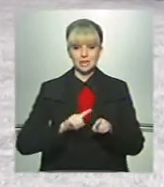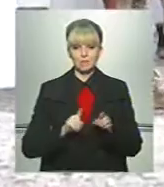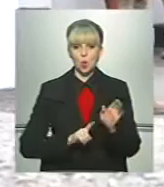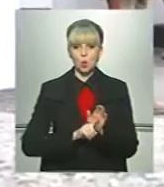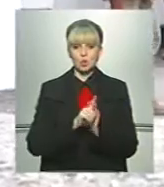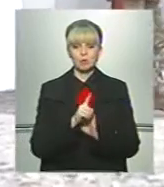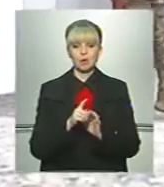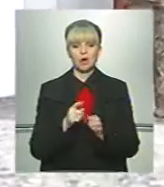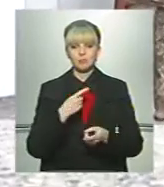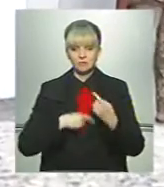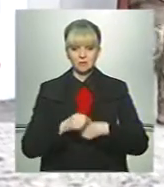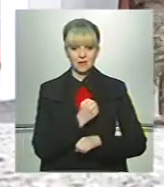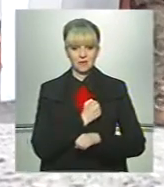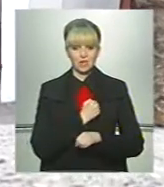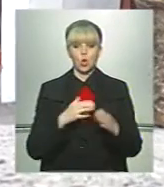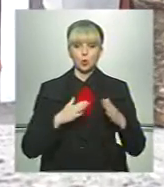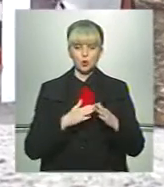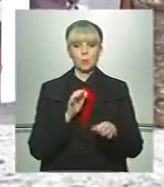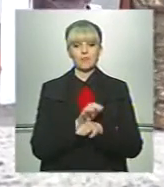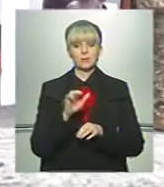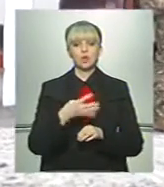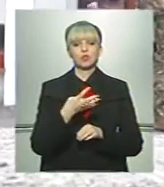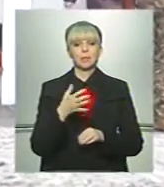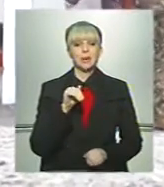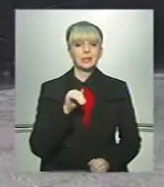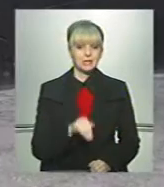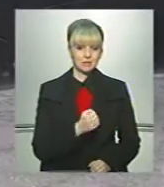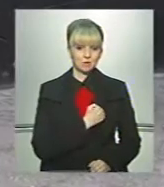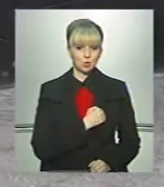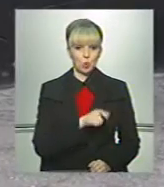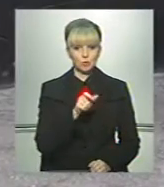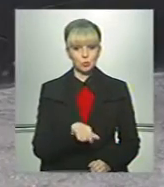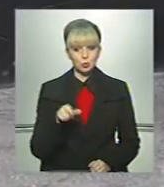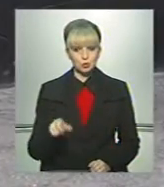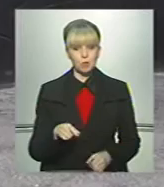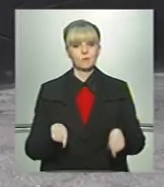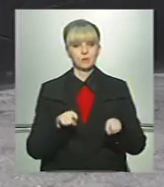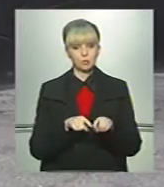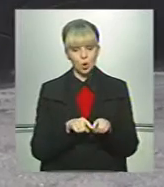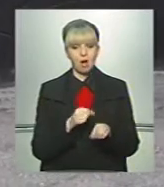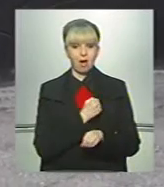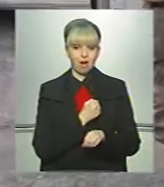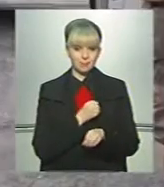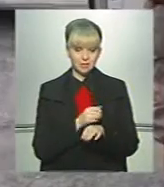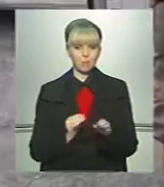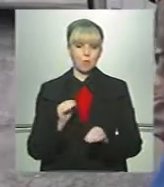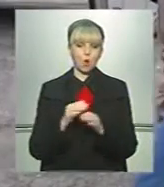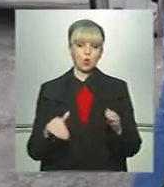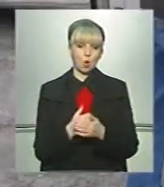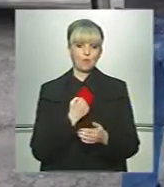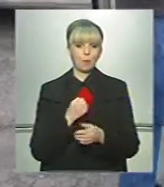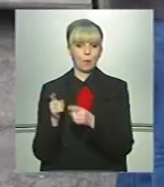розпочнеться демобілізація. Додому відправлять 45 тисяч військовослужбовців. Тож лави армійців поповнять нові